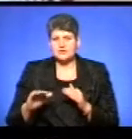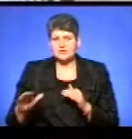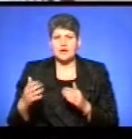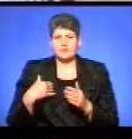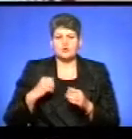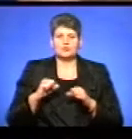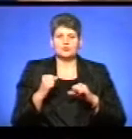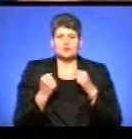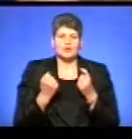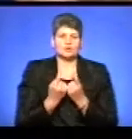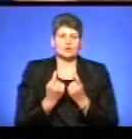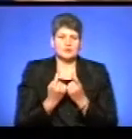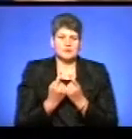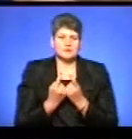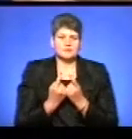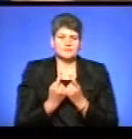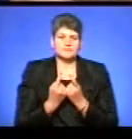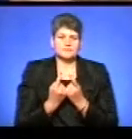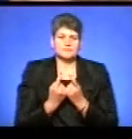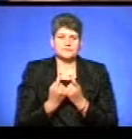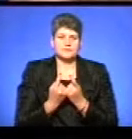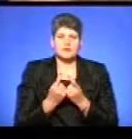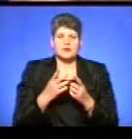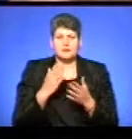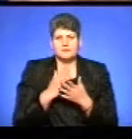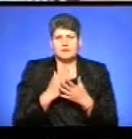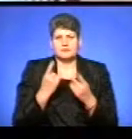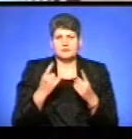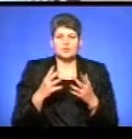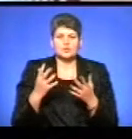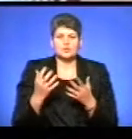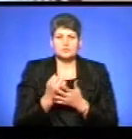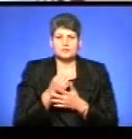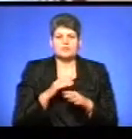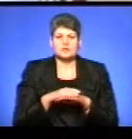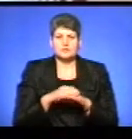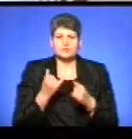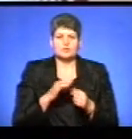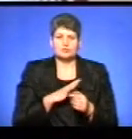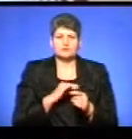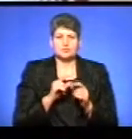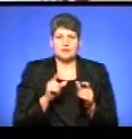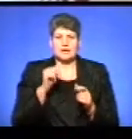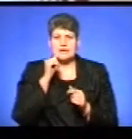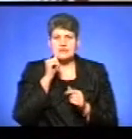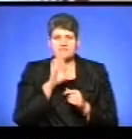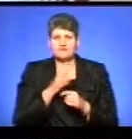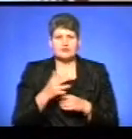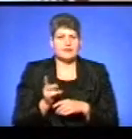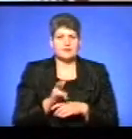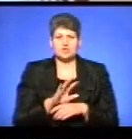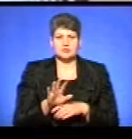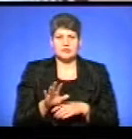мої товариші однокласники киселі, що мали необхідні успіхи в математиці, сьогодні були в школі, а завтра вже не прийшли.